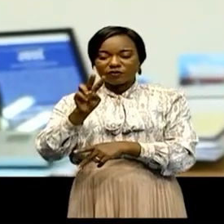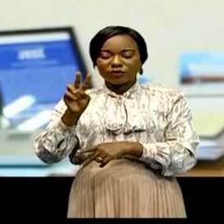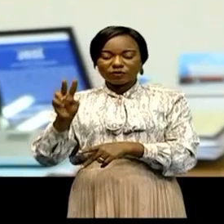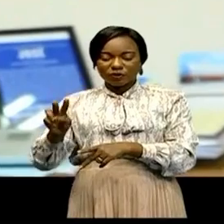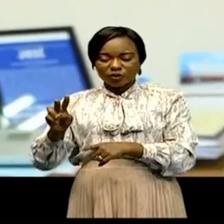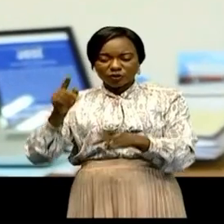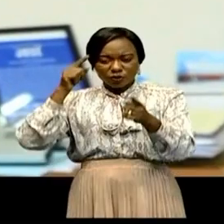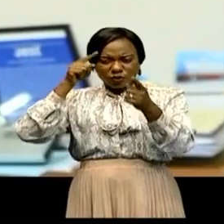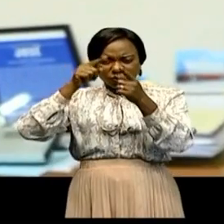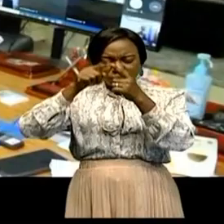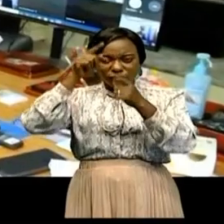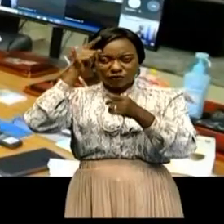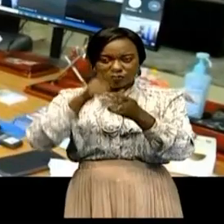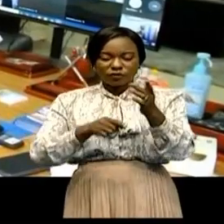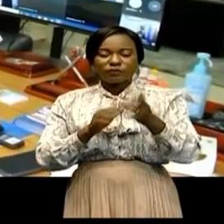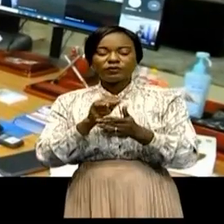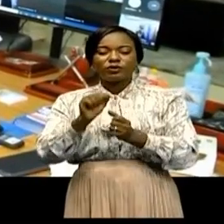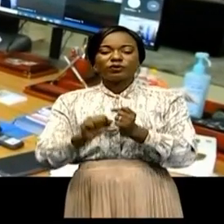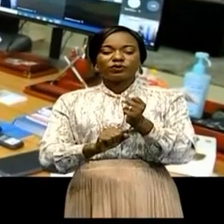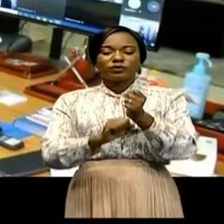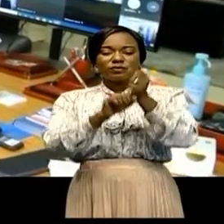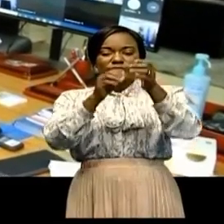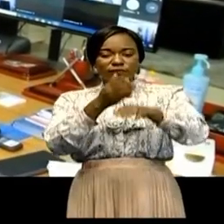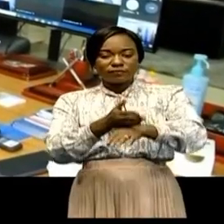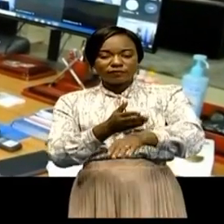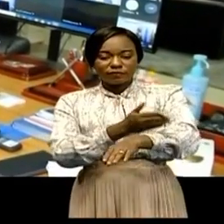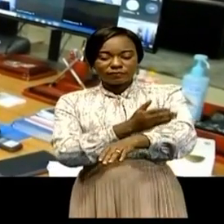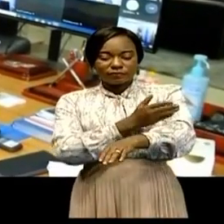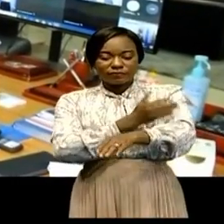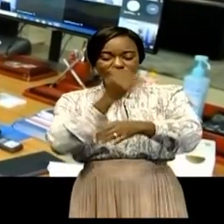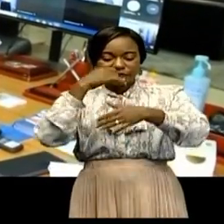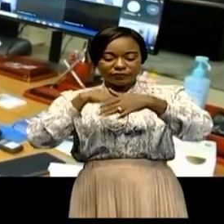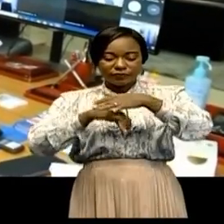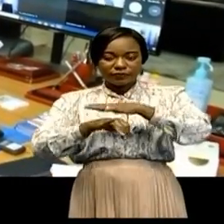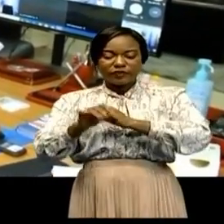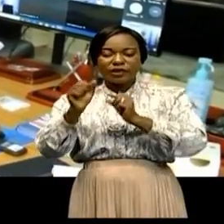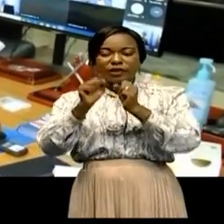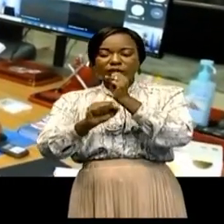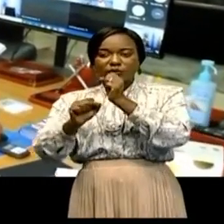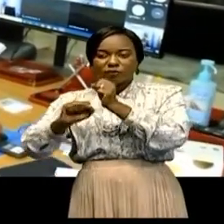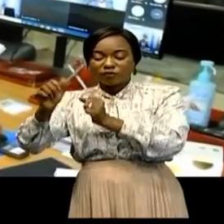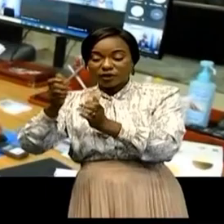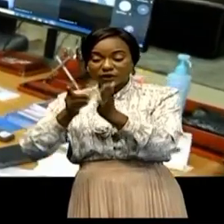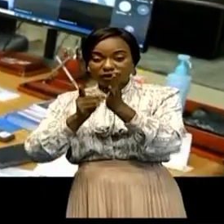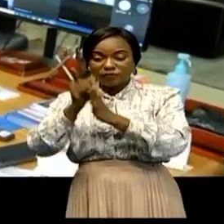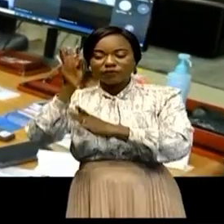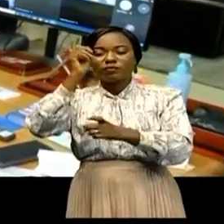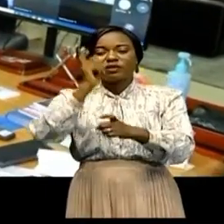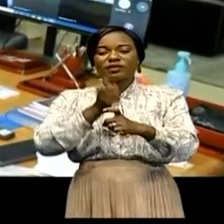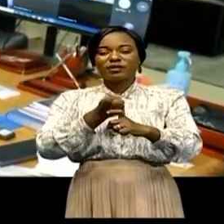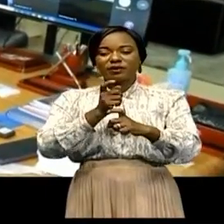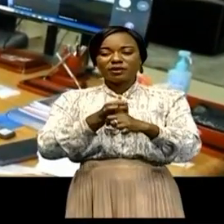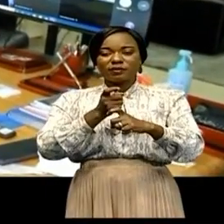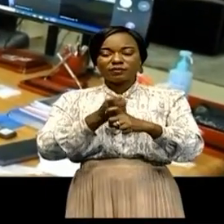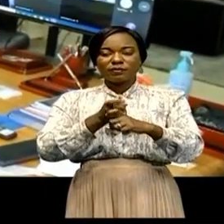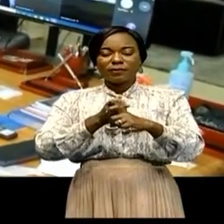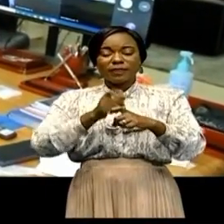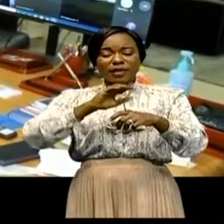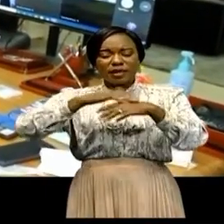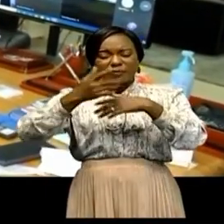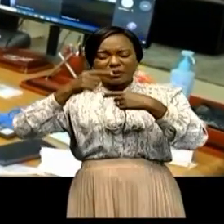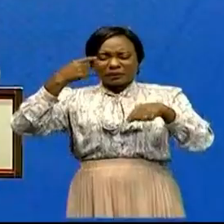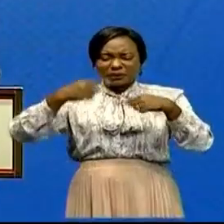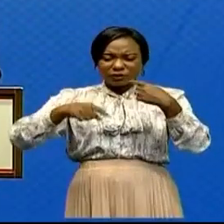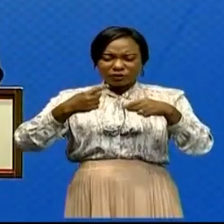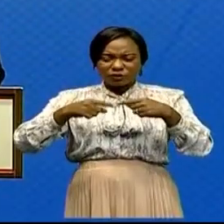de soutenir une croissance inclusive et de promouvoir les développements durables. Après débat et